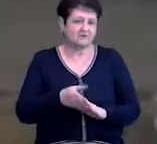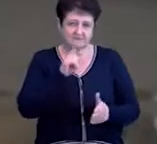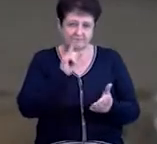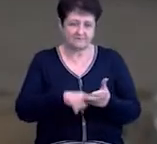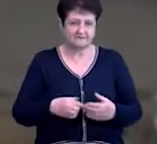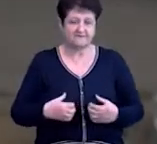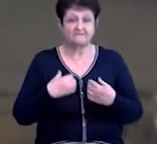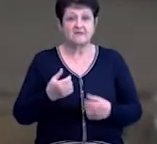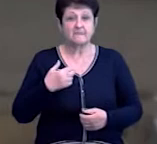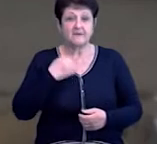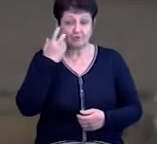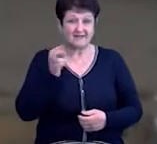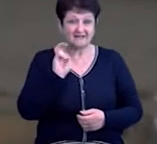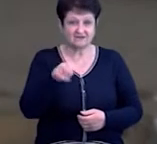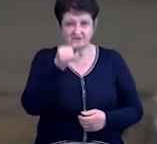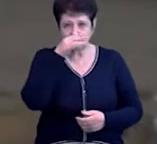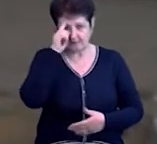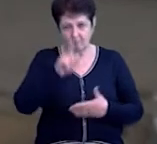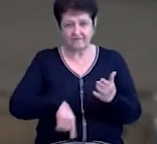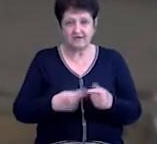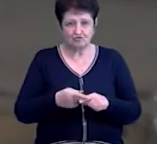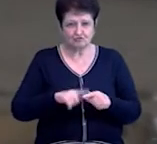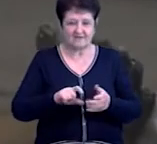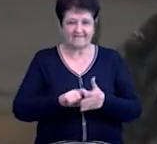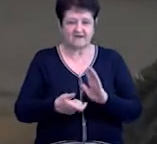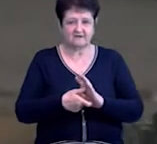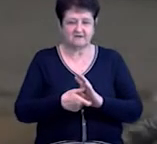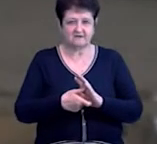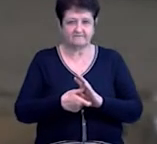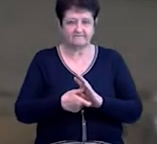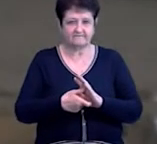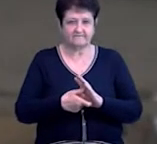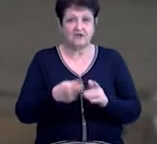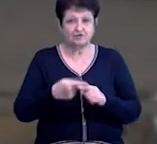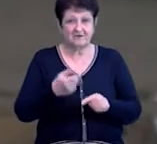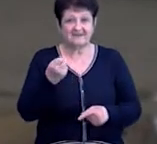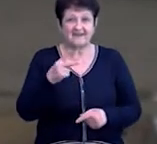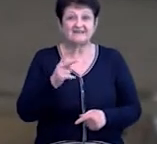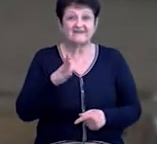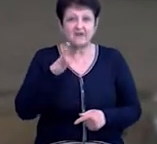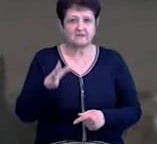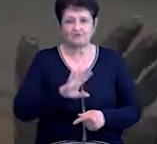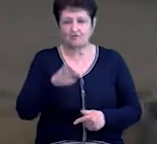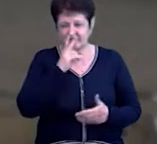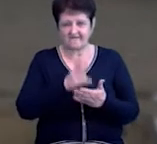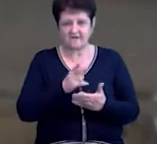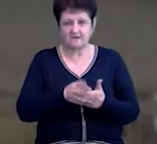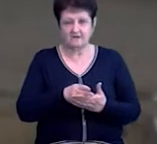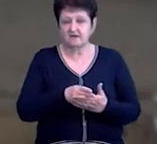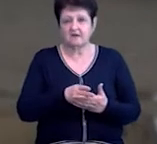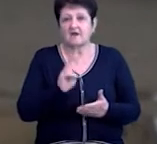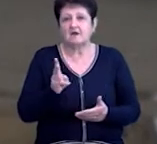Ми, коли туди зашли, я не могла поверити, що це квартира. Що це 13 квадратів, воно не виглядет, як я не знаю, 4